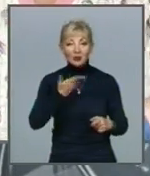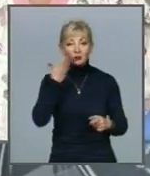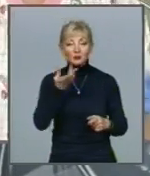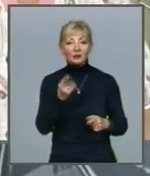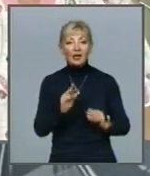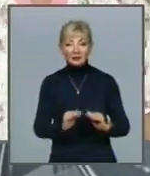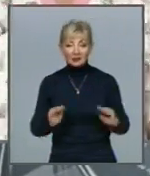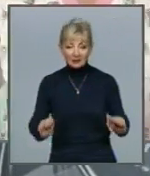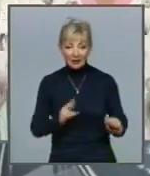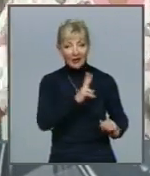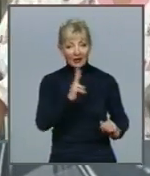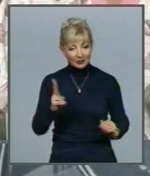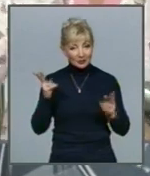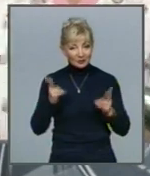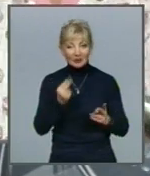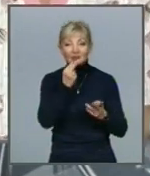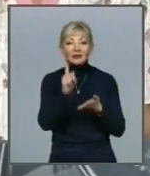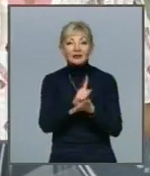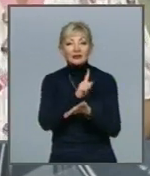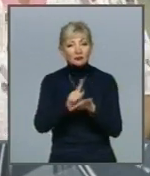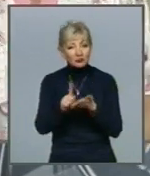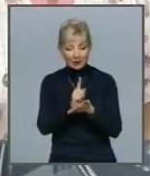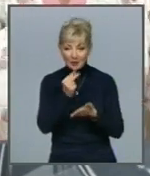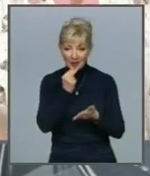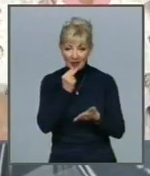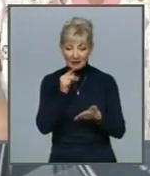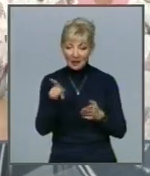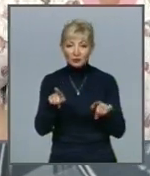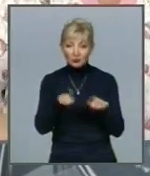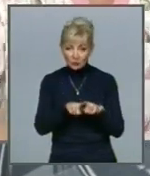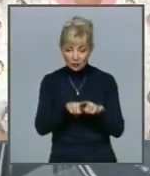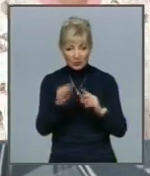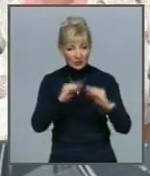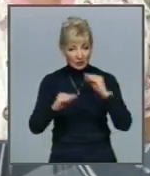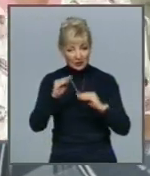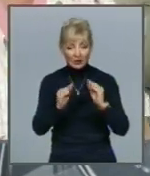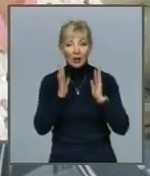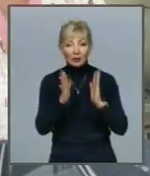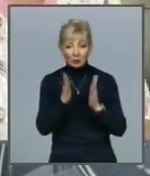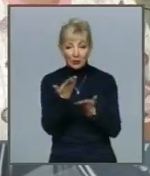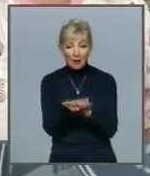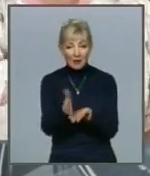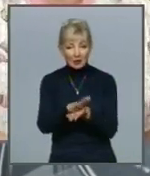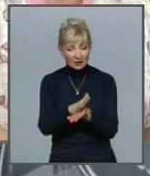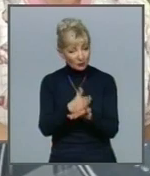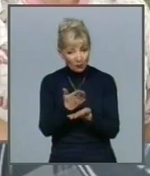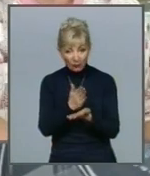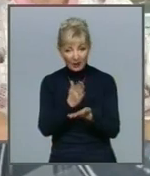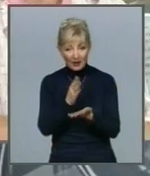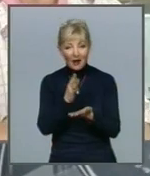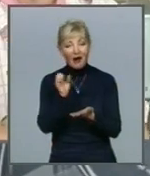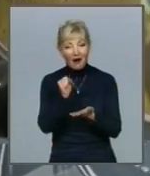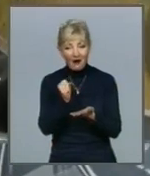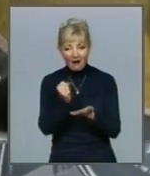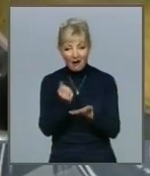дітей, котрим треба дієтическе питання Оно то же саме состав, тільки пассеровка у нас не жариться, а